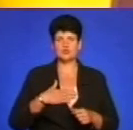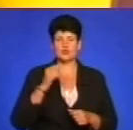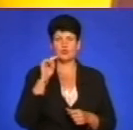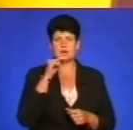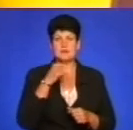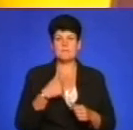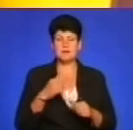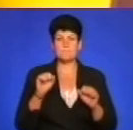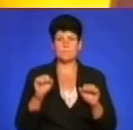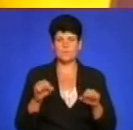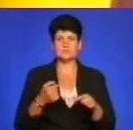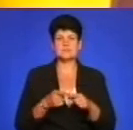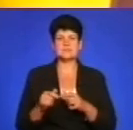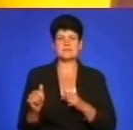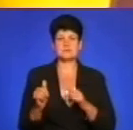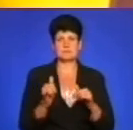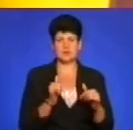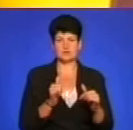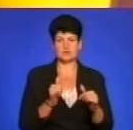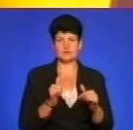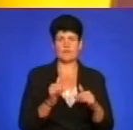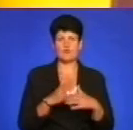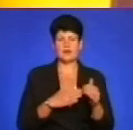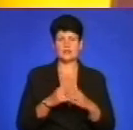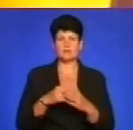і ми можемо це забезпечити в проєкті бюджету на наступний рік.